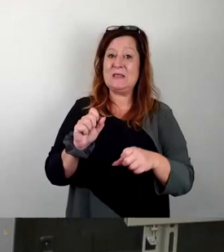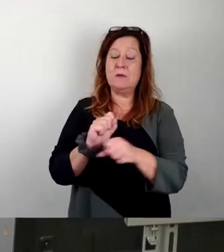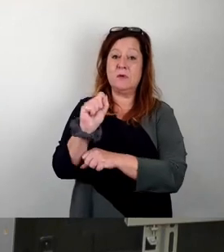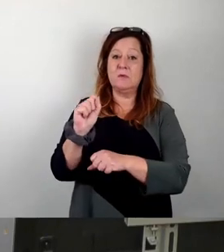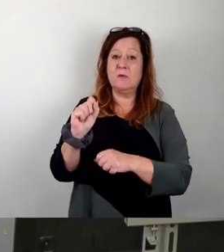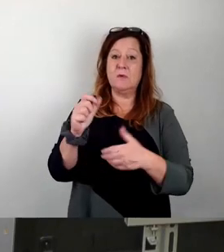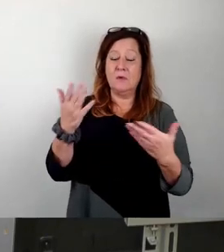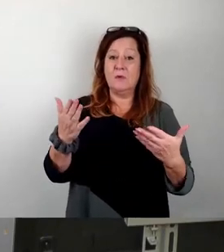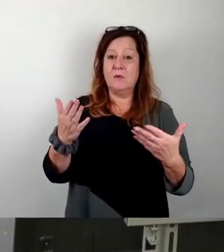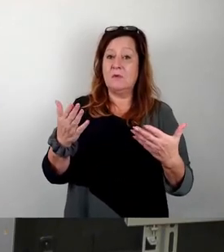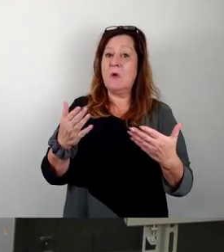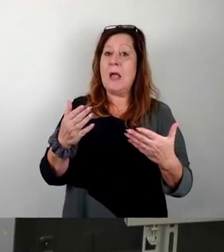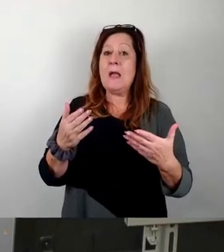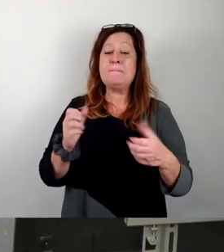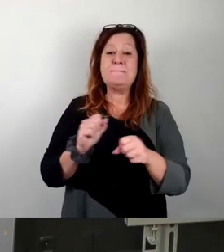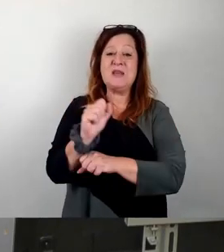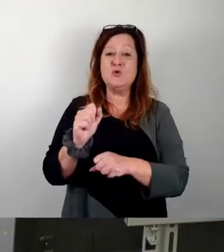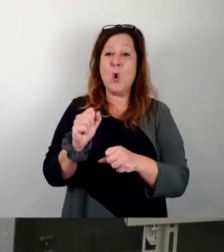nicht mehr im Petitionsausschuss aufgeploppt.